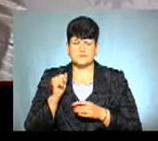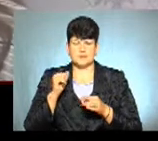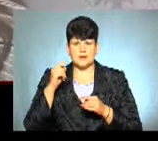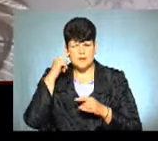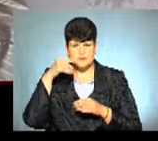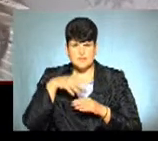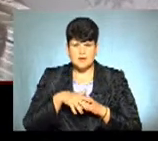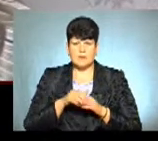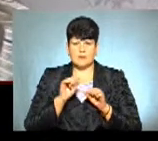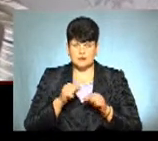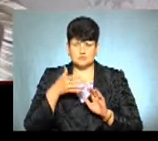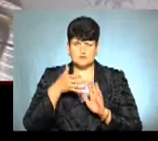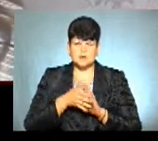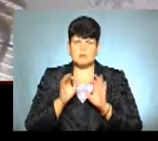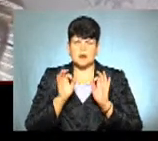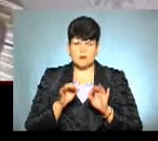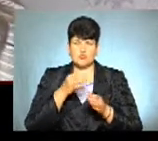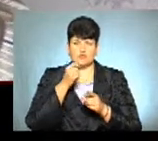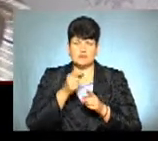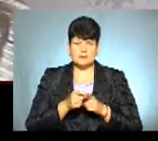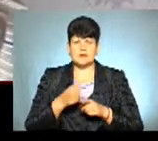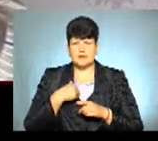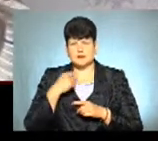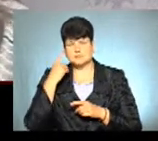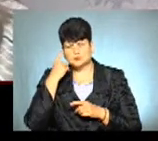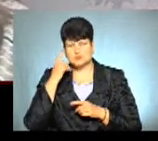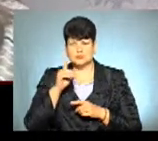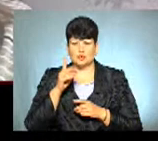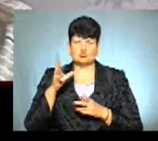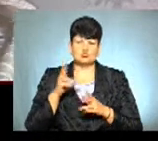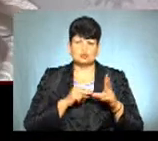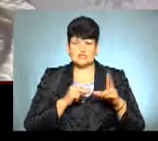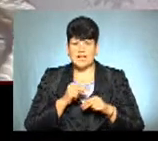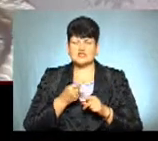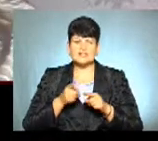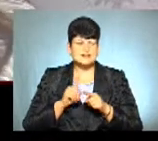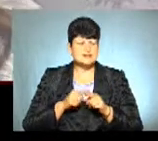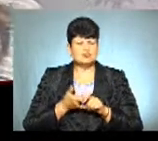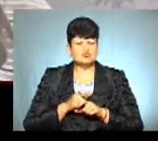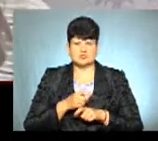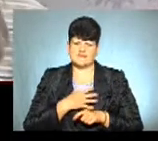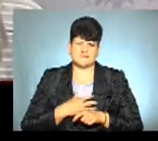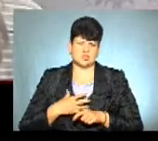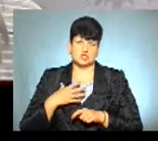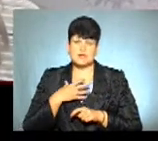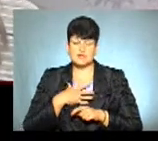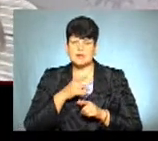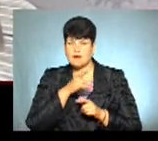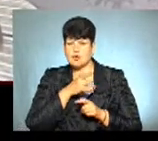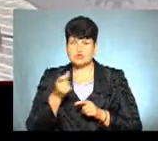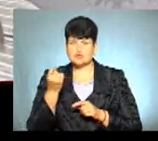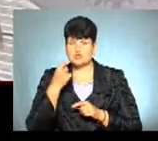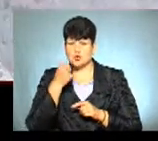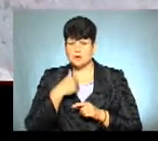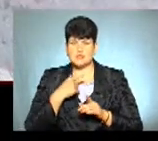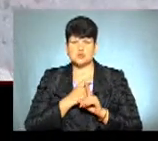таки можна дійти до правильної відповіді. Проте я все-таки гадаю, що удача – це також дуже важливий фактор. Напротязі 11 років